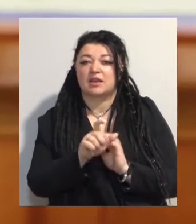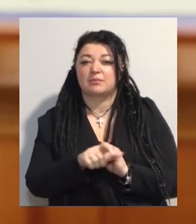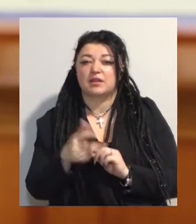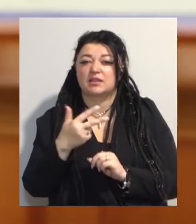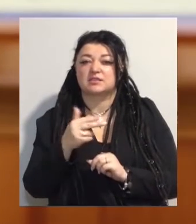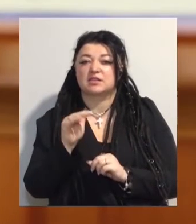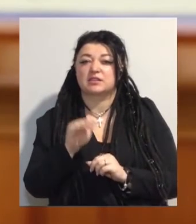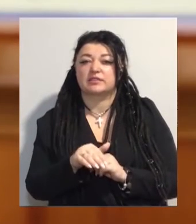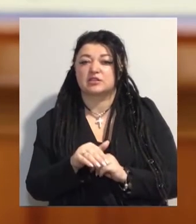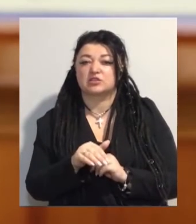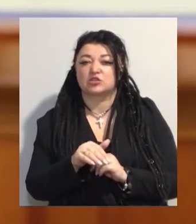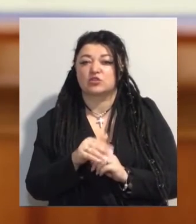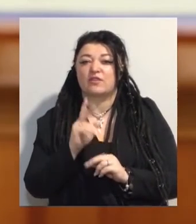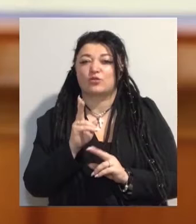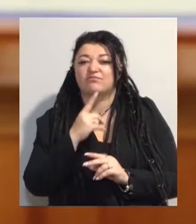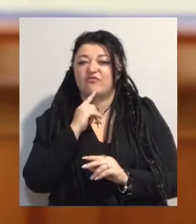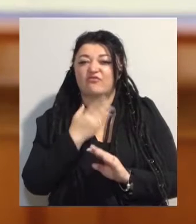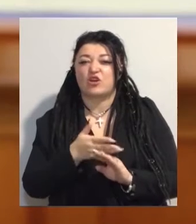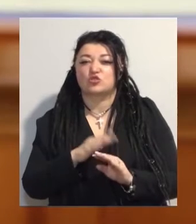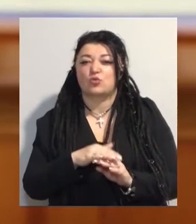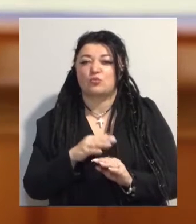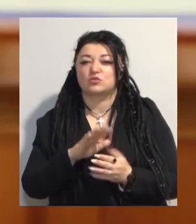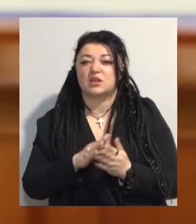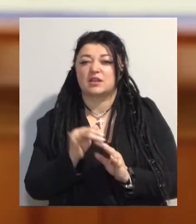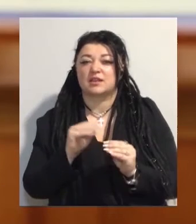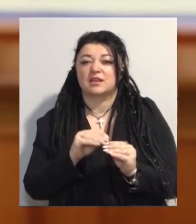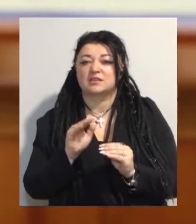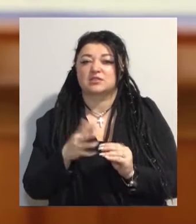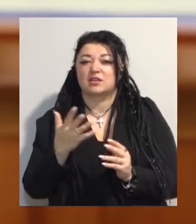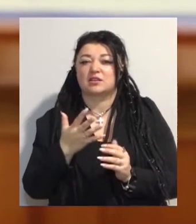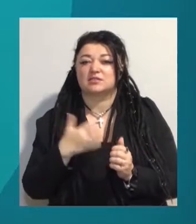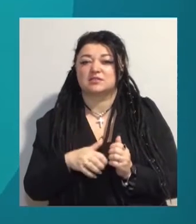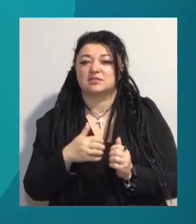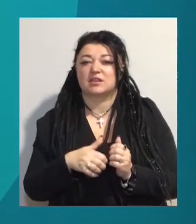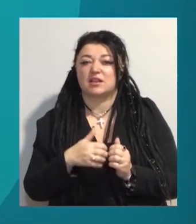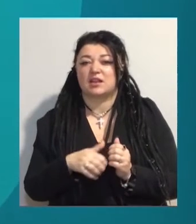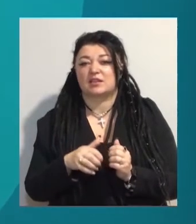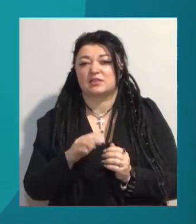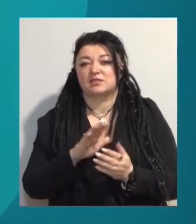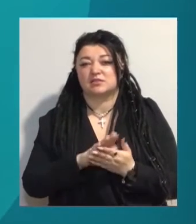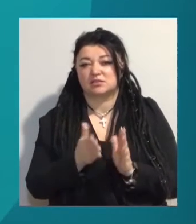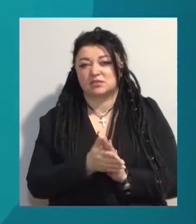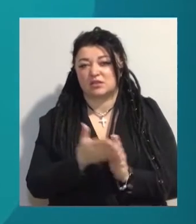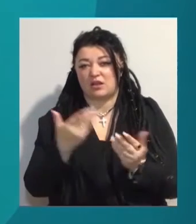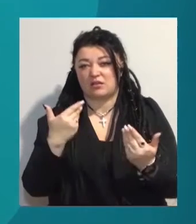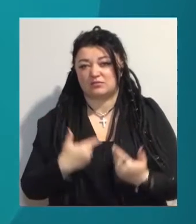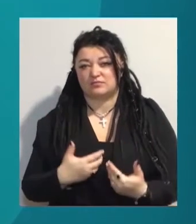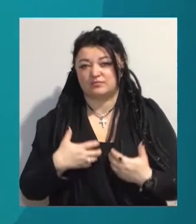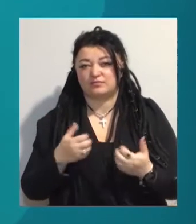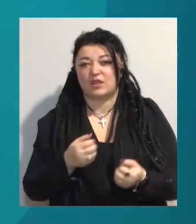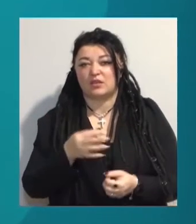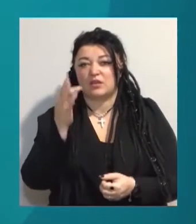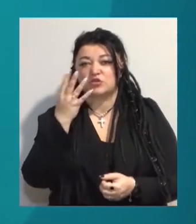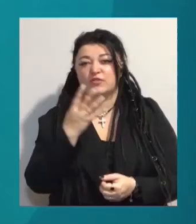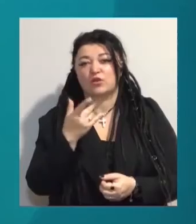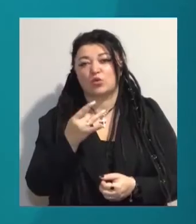ті, які в важкому стані, і 10 тисяч – це якийсь середній і легкий стан. Нагадаємо, 4 грудня в